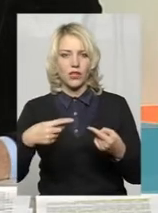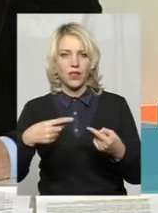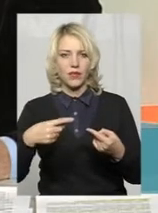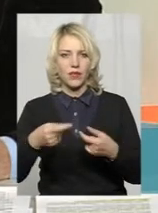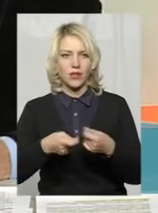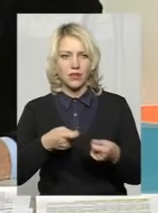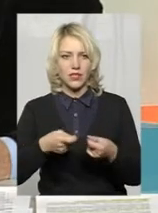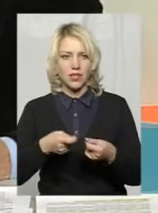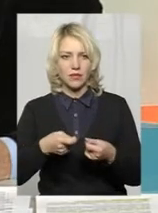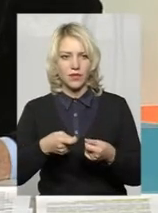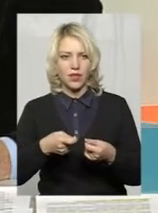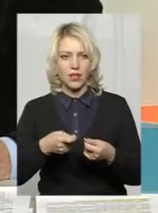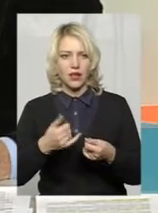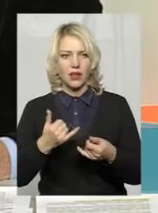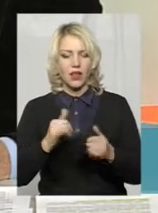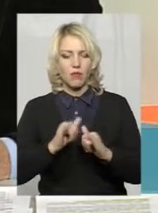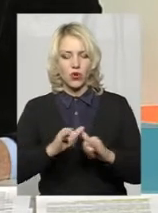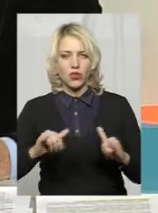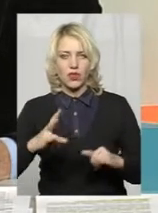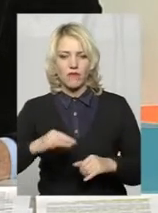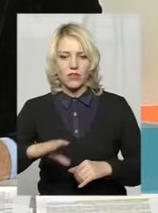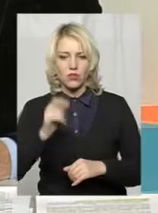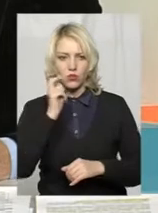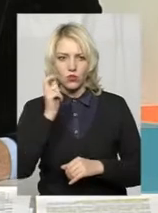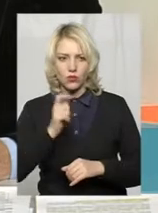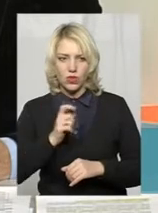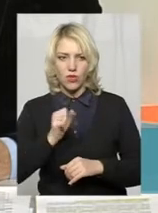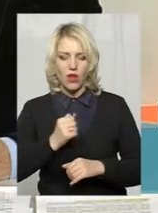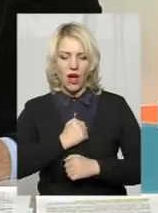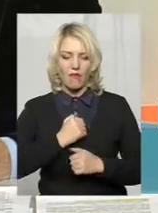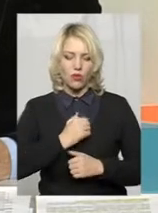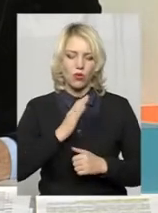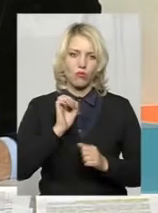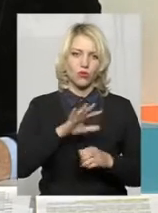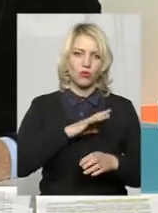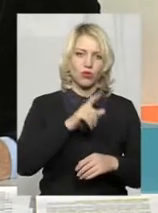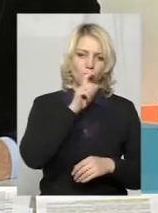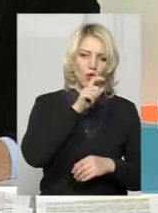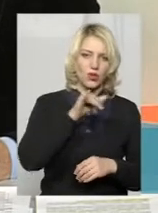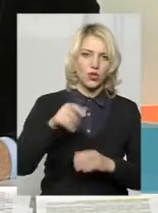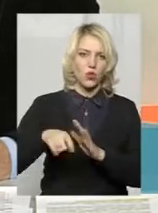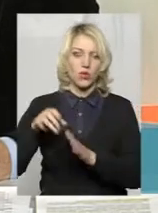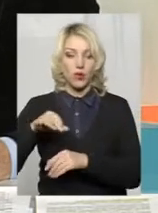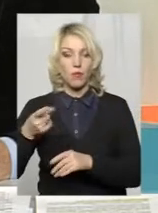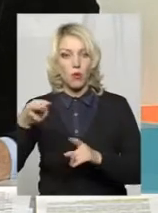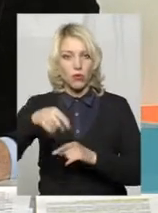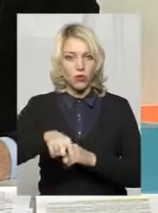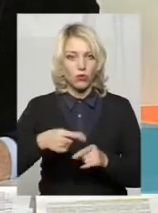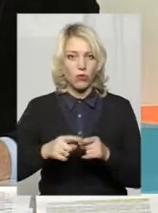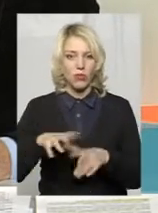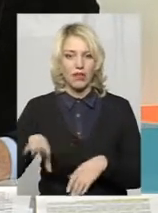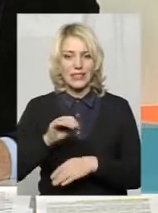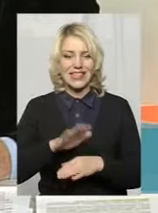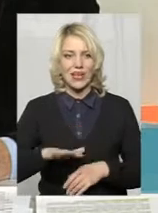Стан буде поширений на всю країну, а військові місця створення, наприклад, що там Донецької, Луганської області, там де це необхідно. Але при тому, на всі території